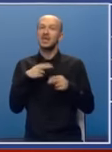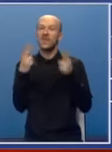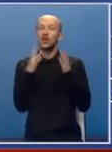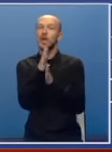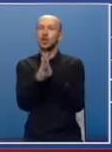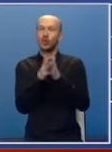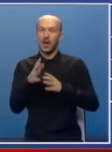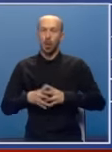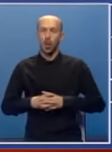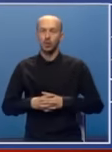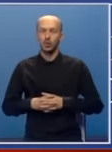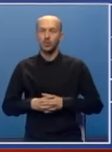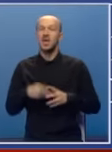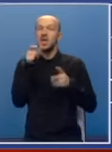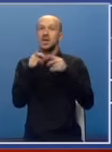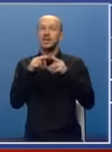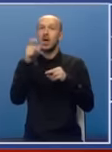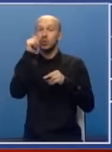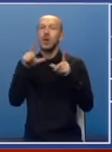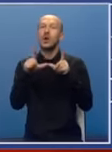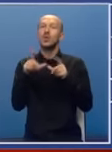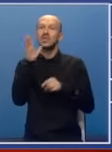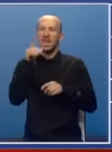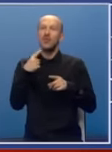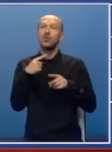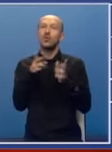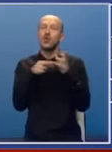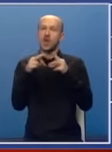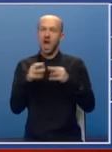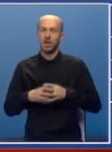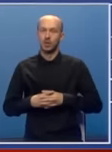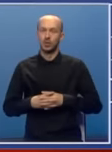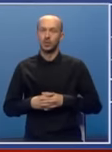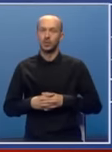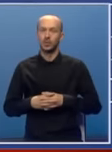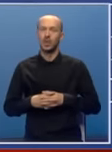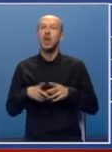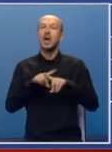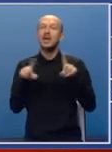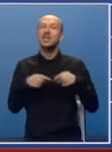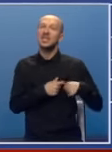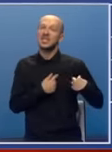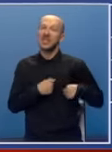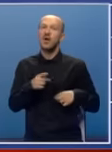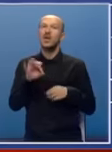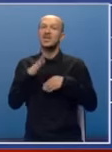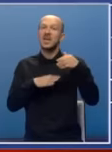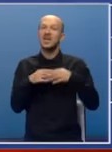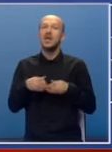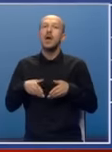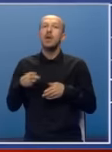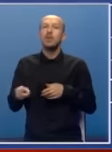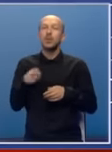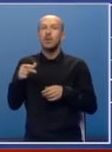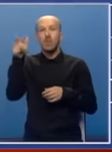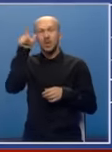razgovaramo i se ljudimo u Sarajevu oko brojnih inicijativa oko izradnja pruge Beograd